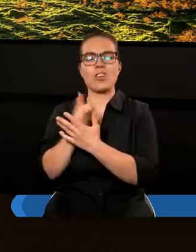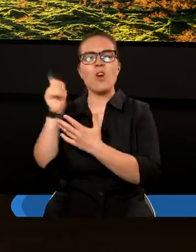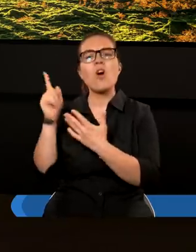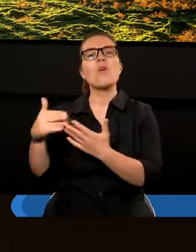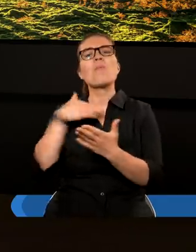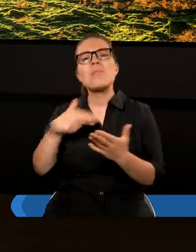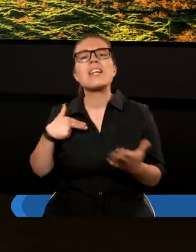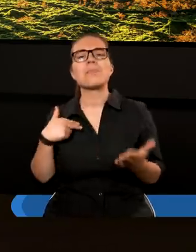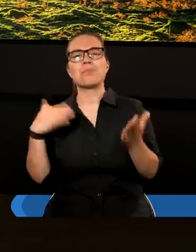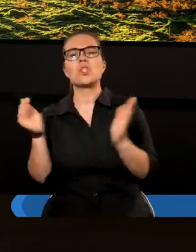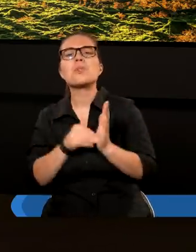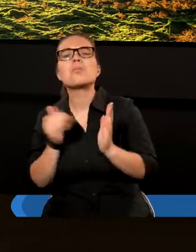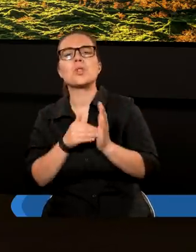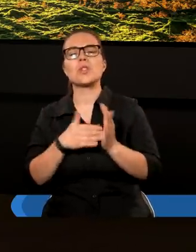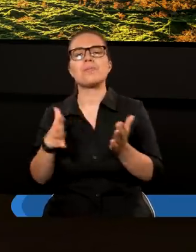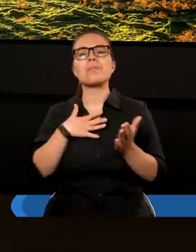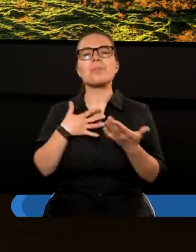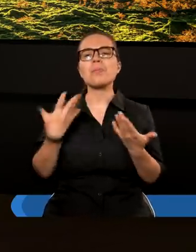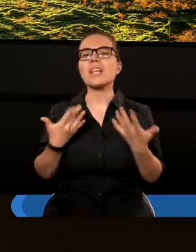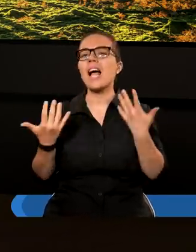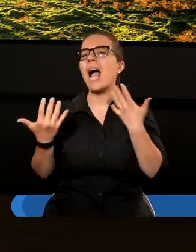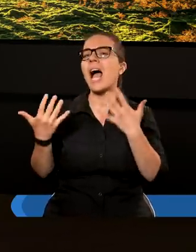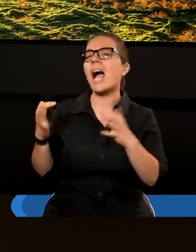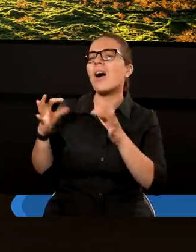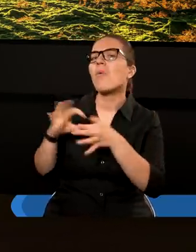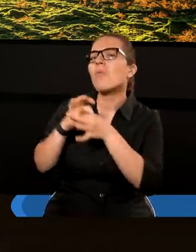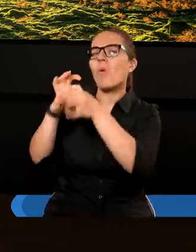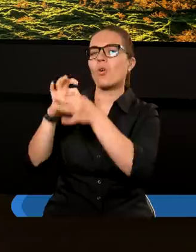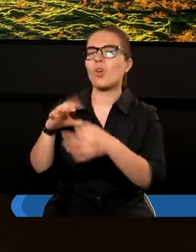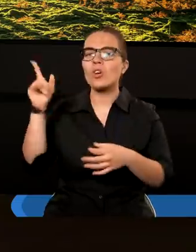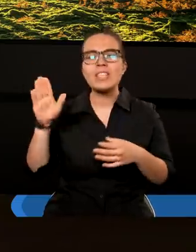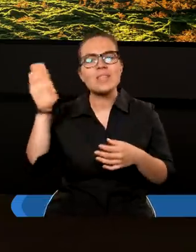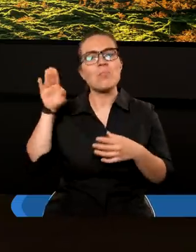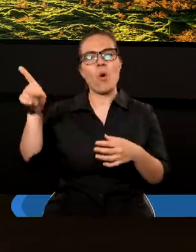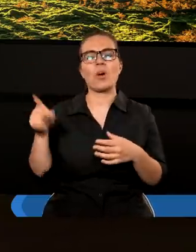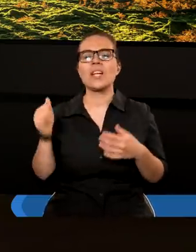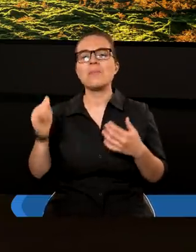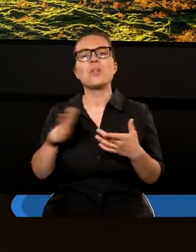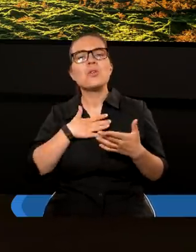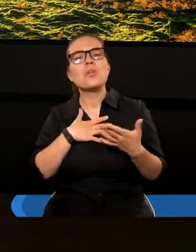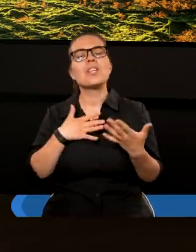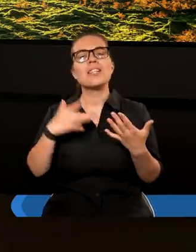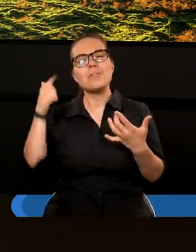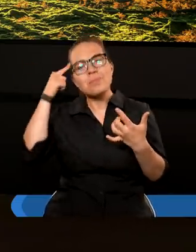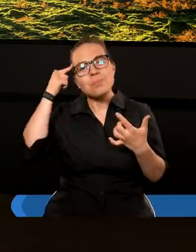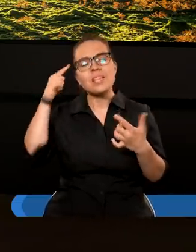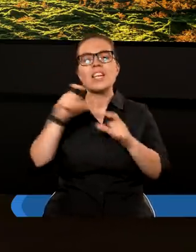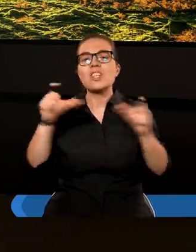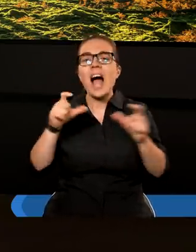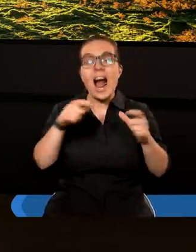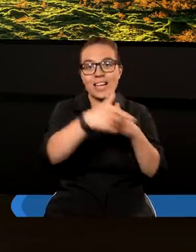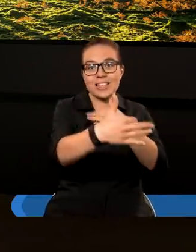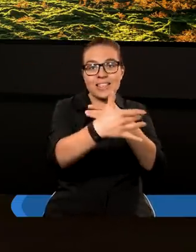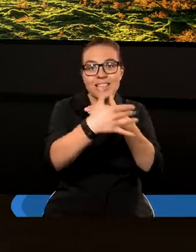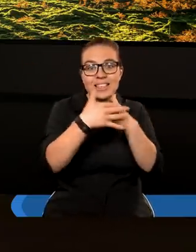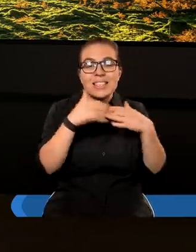być czujnymi wobec różnego rodzaju zwiedzeń, bo za chwilkę w kolejnych słowach mówi, że czasy, które będą